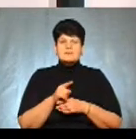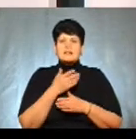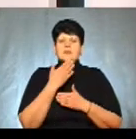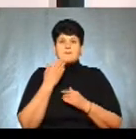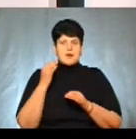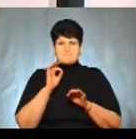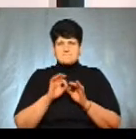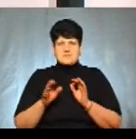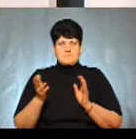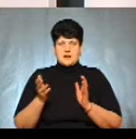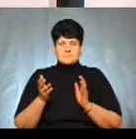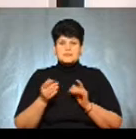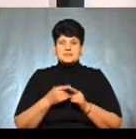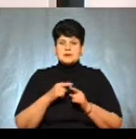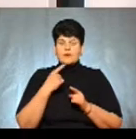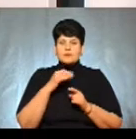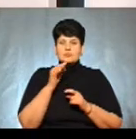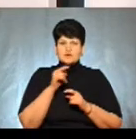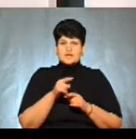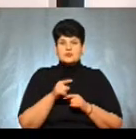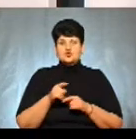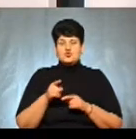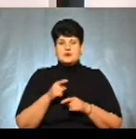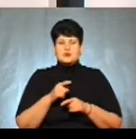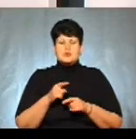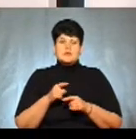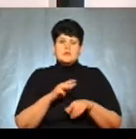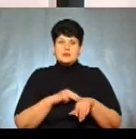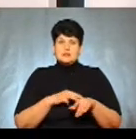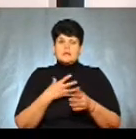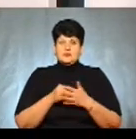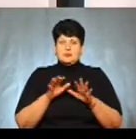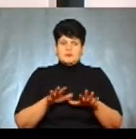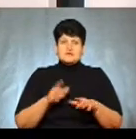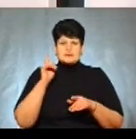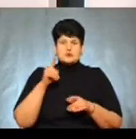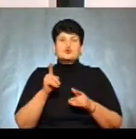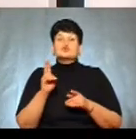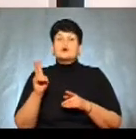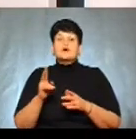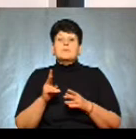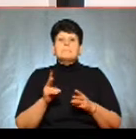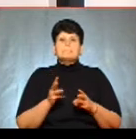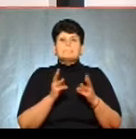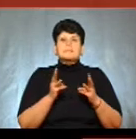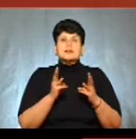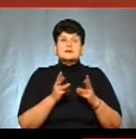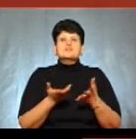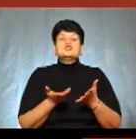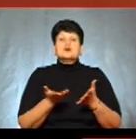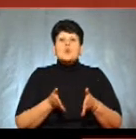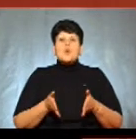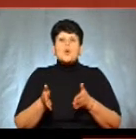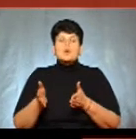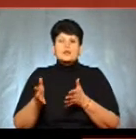підпалів. Це говорить про те, що дільничий на своєму місці. Дільничий, якщо знає, що хтось в селі щось спалив, чия територія, чий город. Якщо